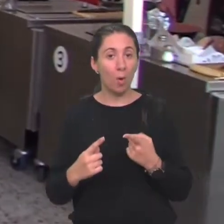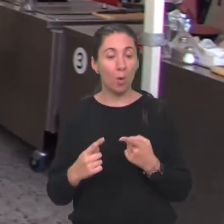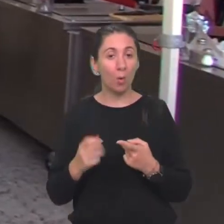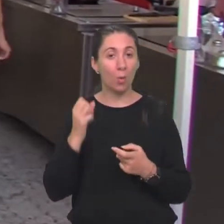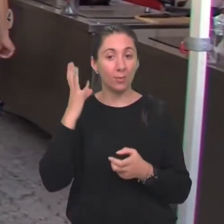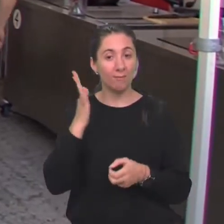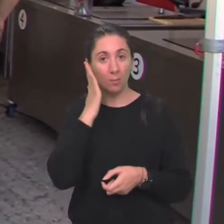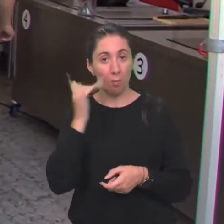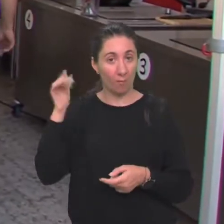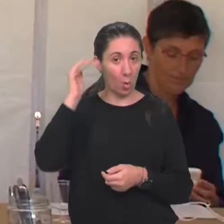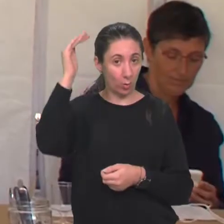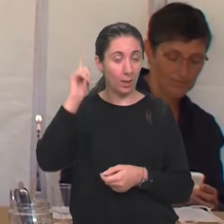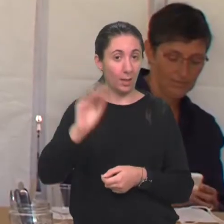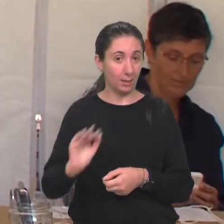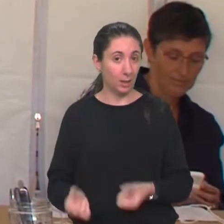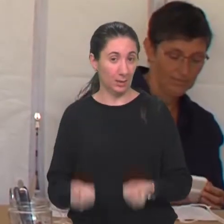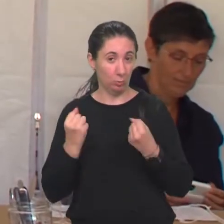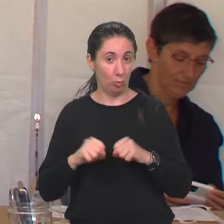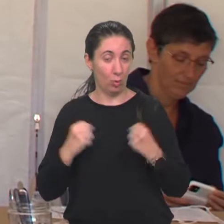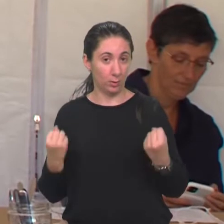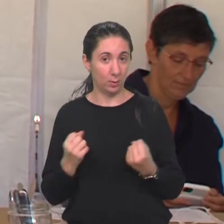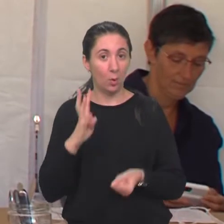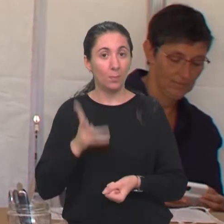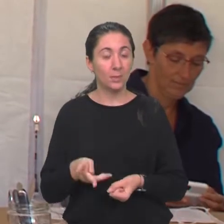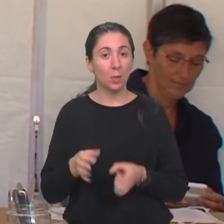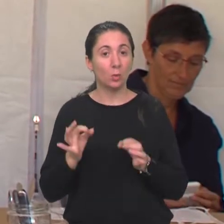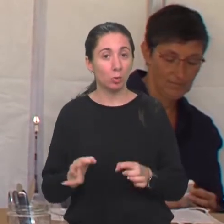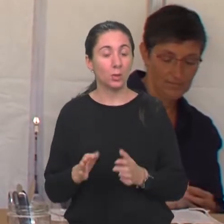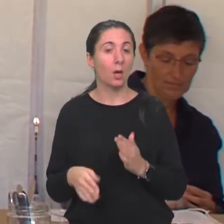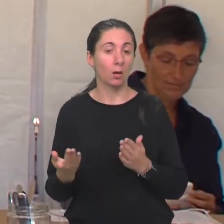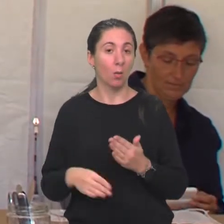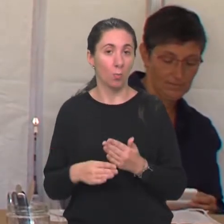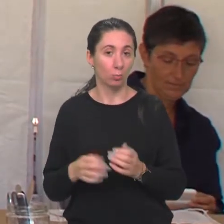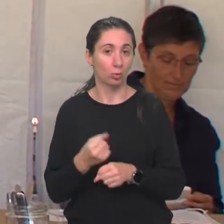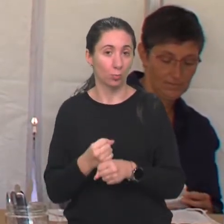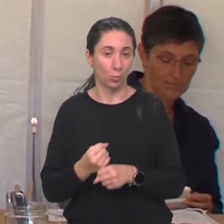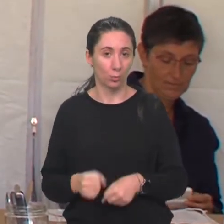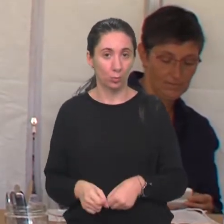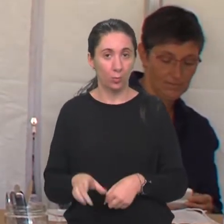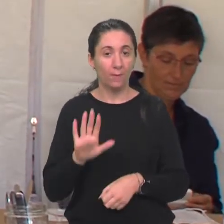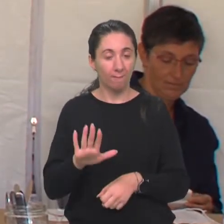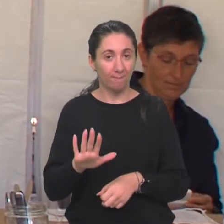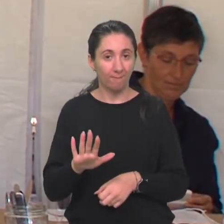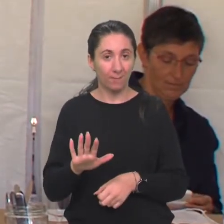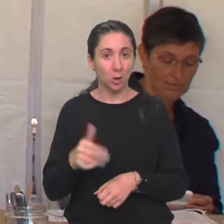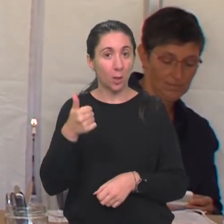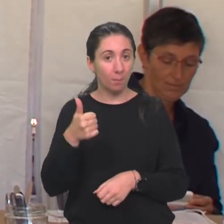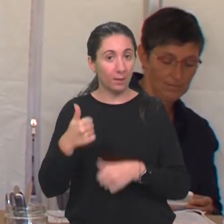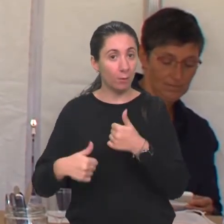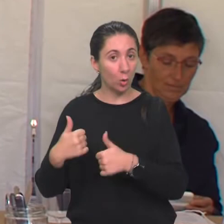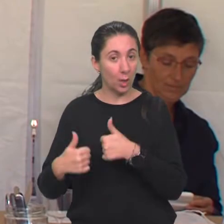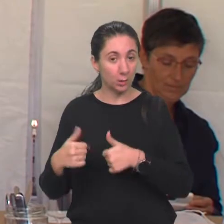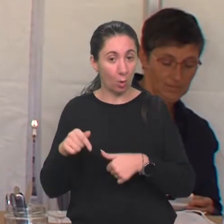odrasle i za djecu s teškoćama u razvoju i psihosocijalnu područku. Evo, ovo je vaše, predpostavljam, prvo